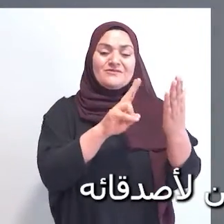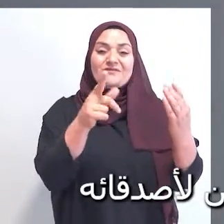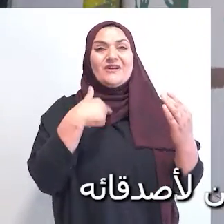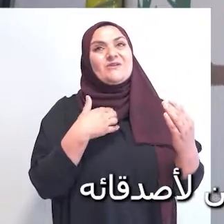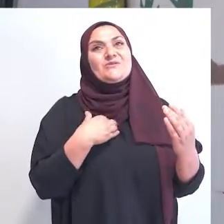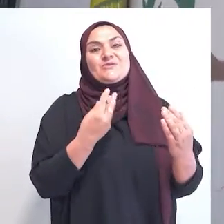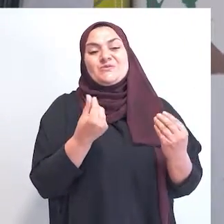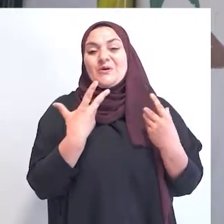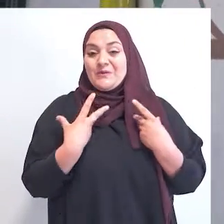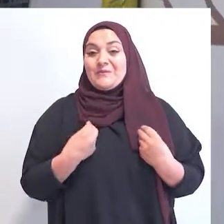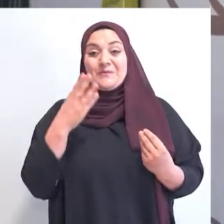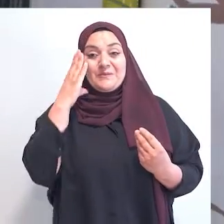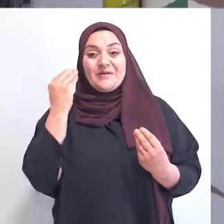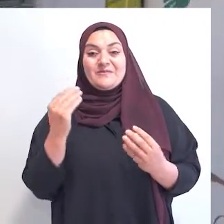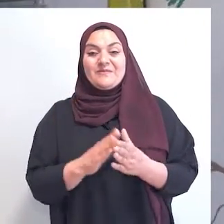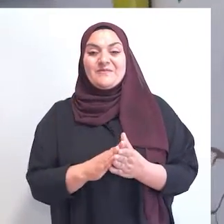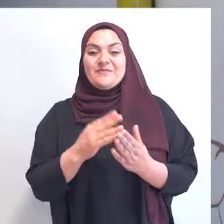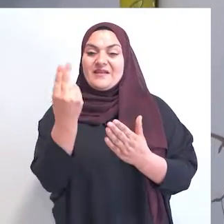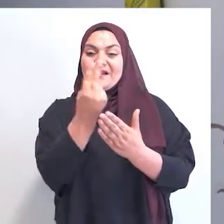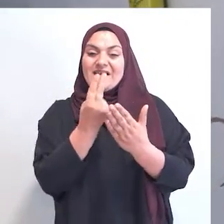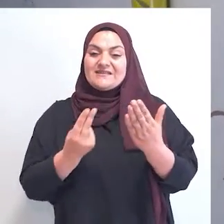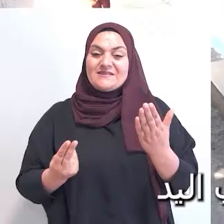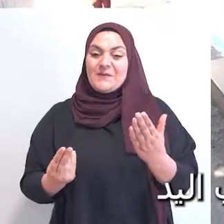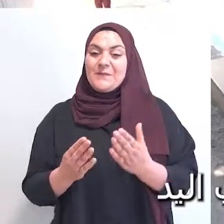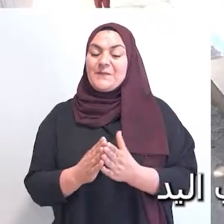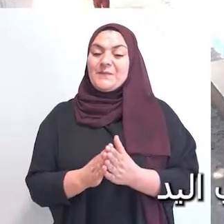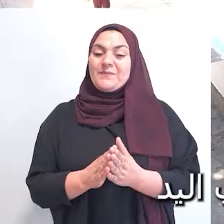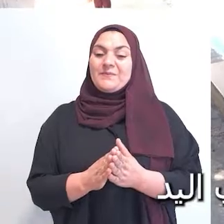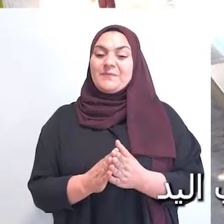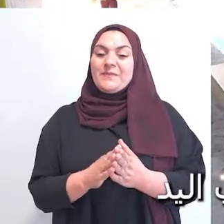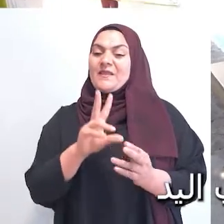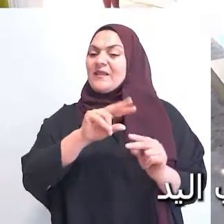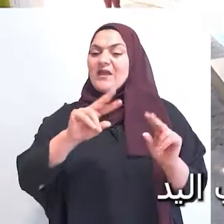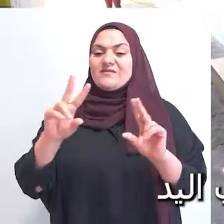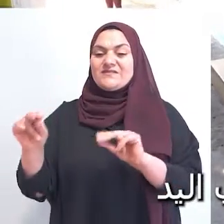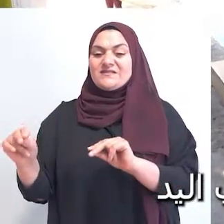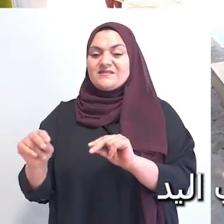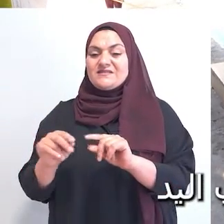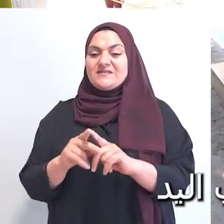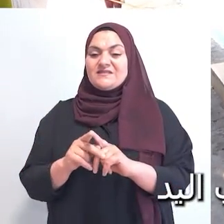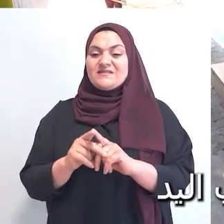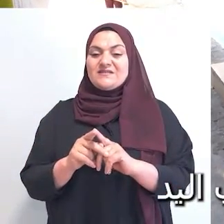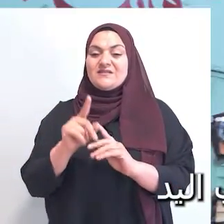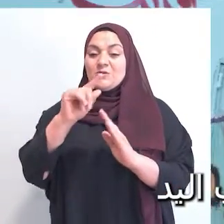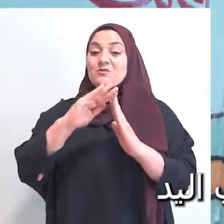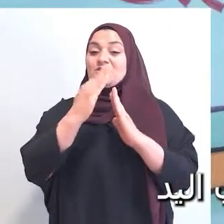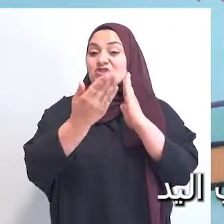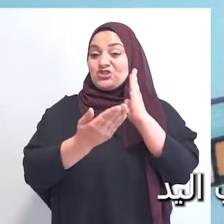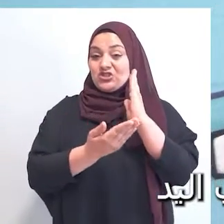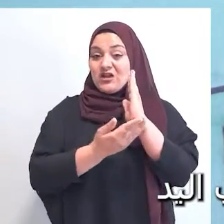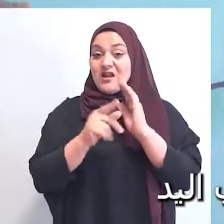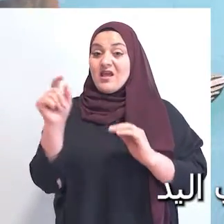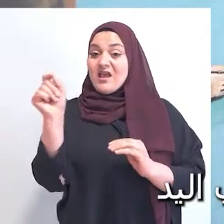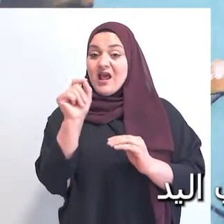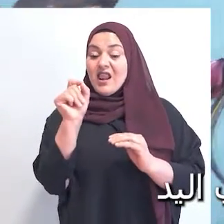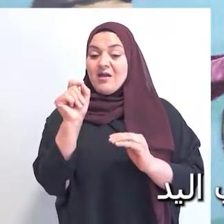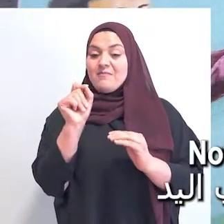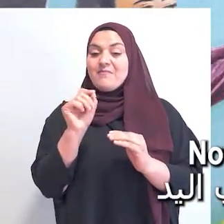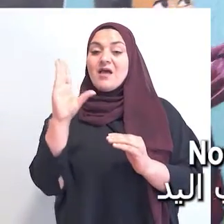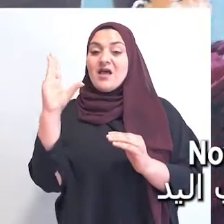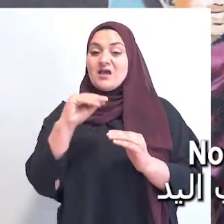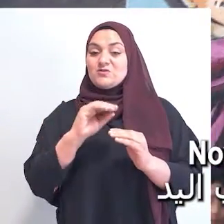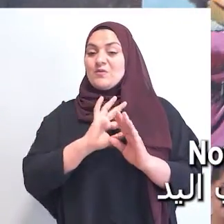لأصدقاء وله هاي كثير حلوة يعني فبرسم بس الشكل